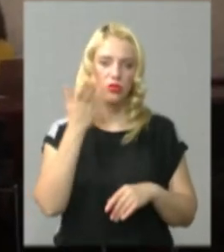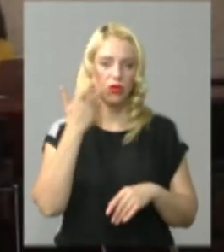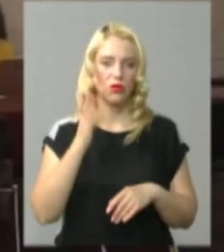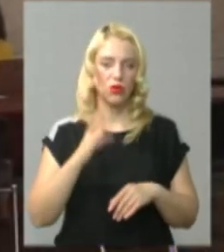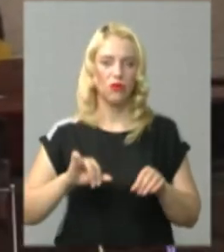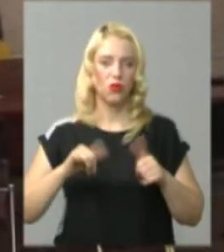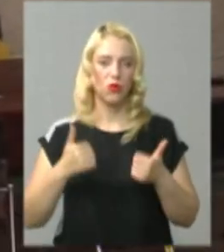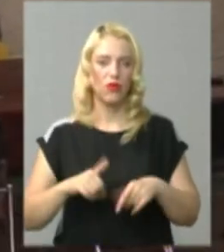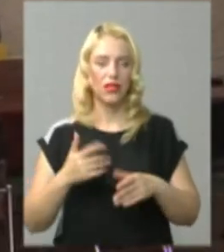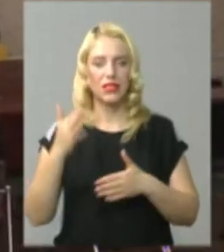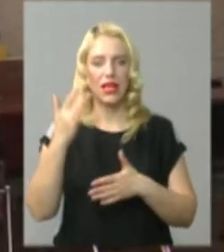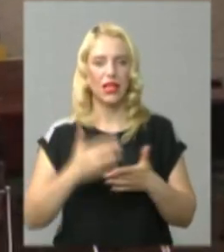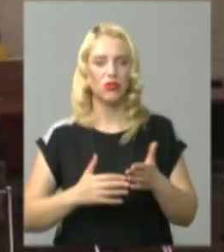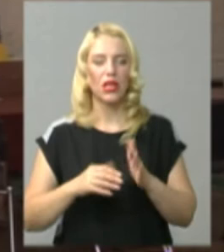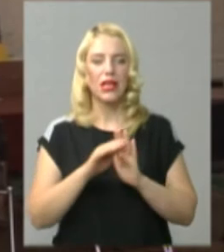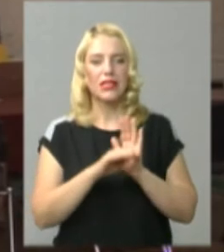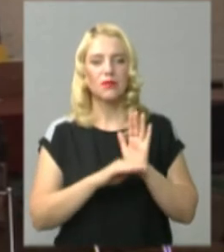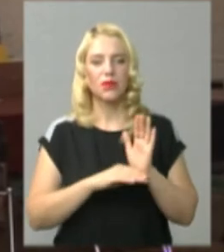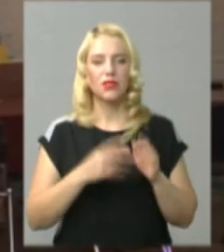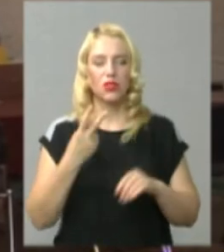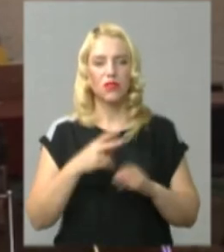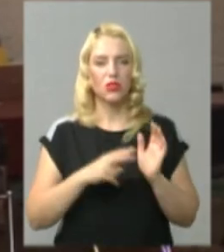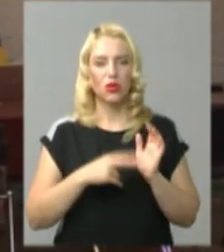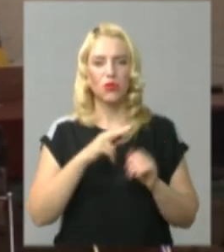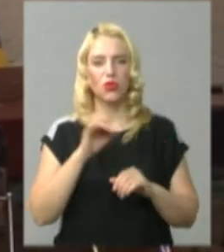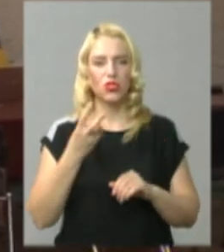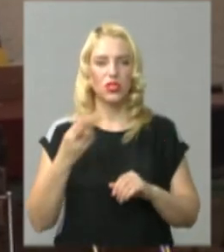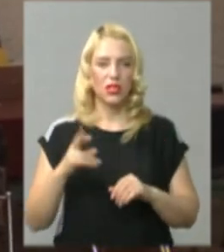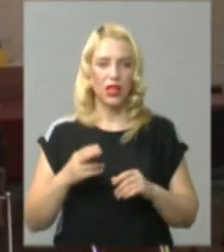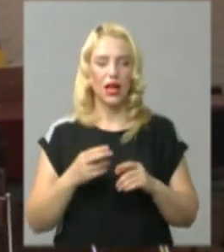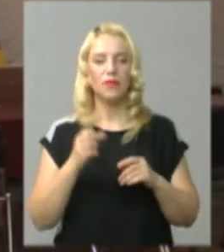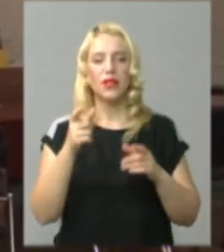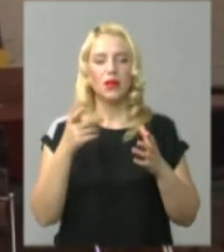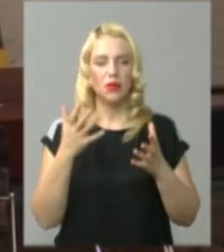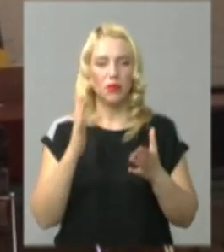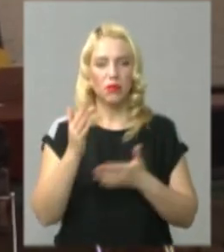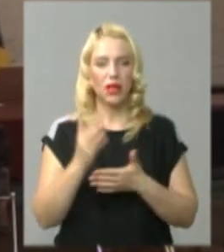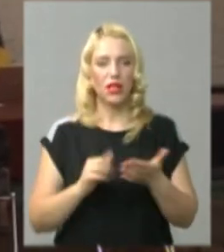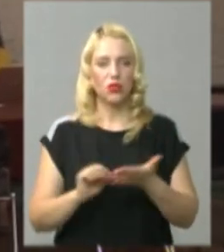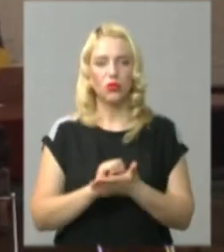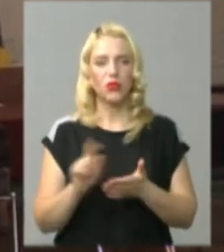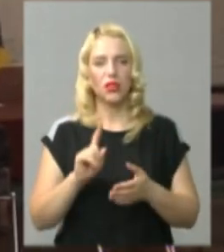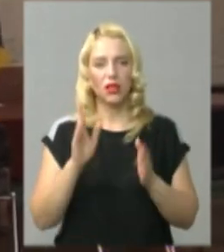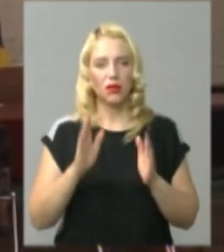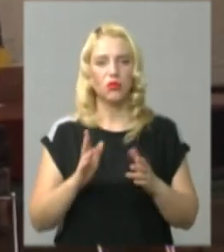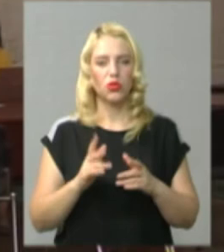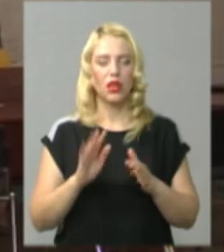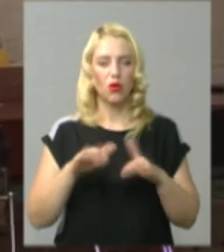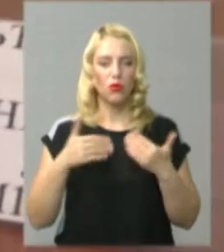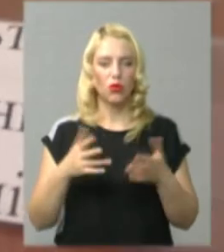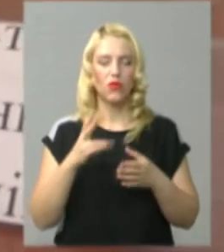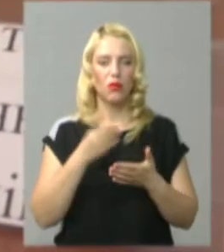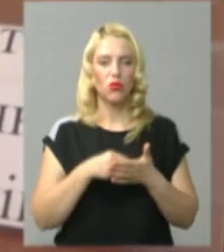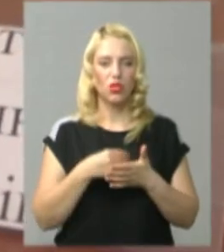формуватися рейтинговий список. Тобто 27 числа ми отримаємо перелік тих абітурієнтів, яких буде рекомендовано на бюджетну форму